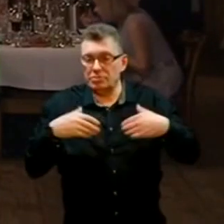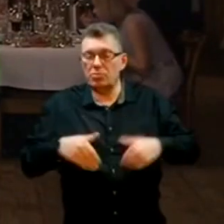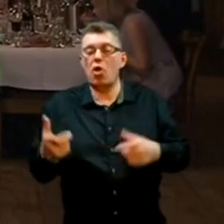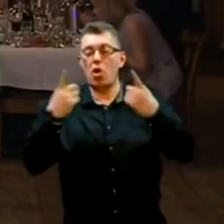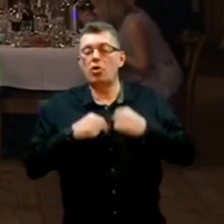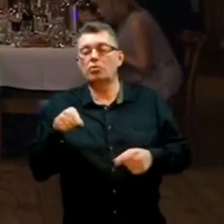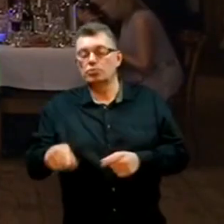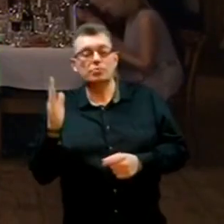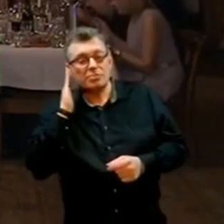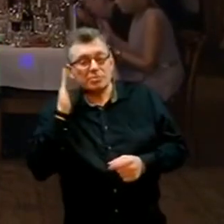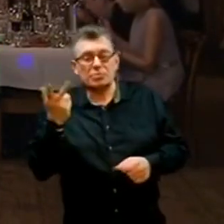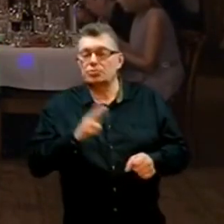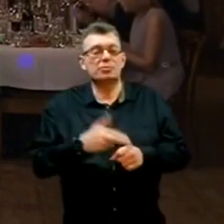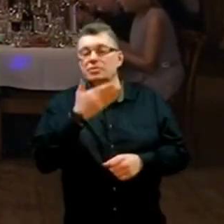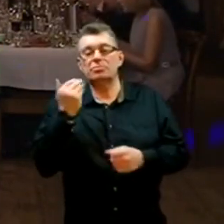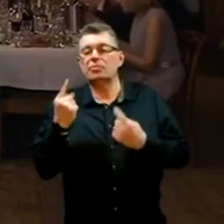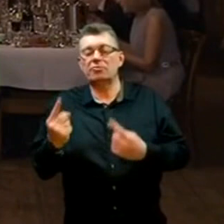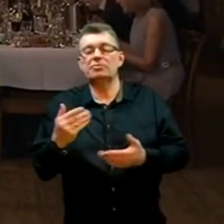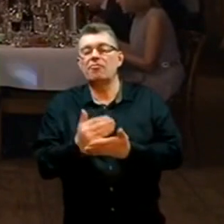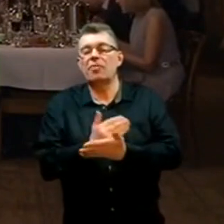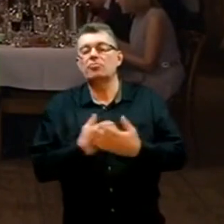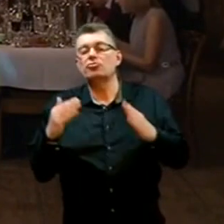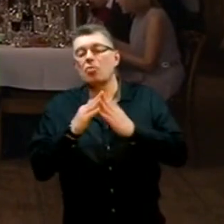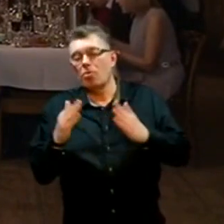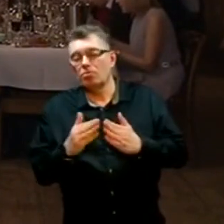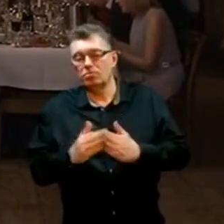województwa podlaskiego. Katarzyna Popławska, Obiektyw.